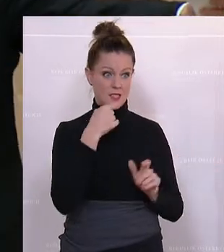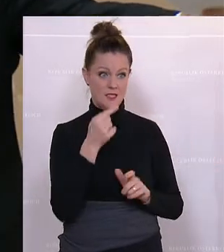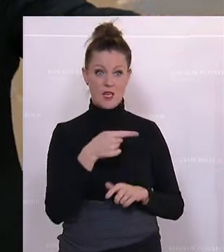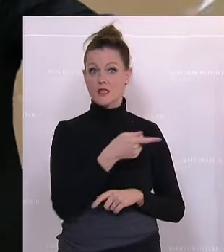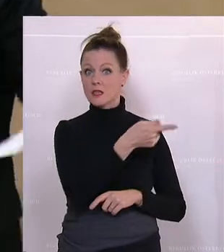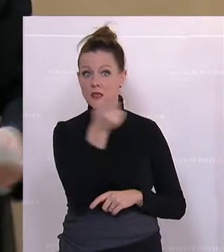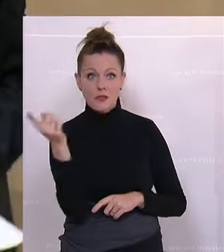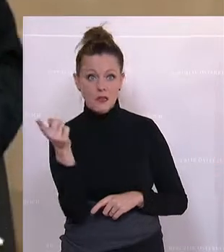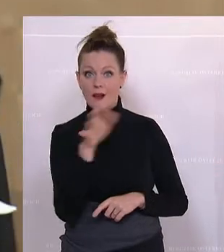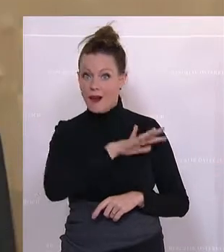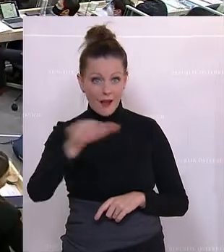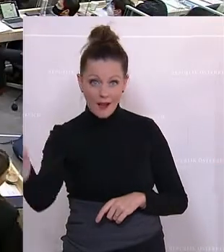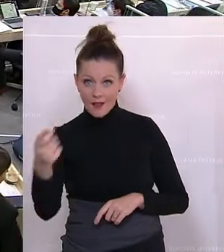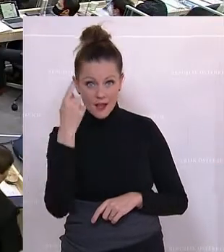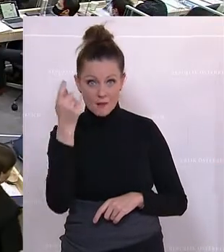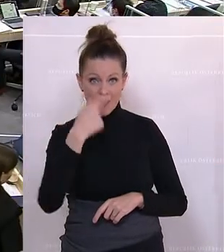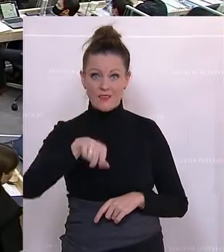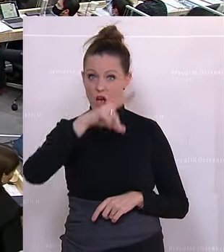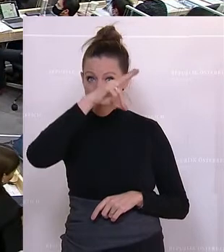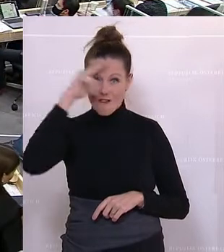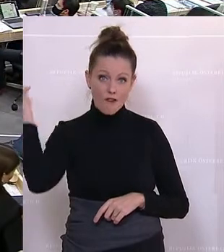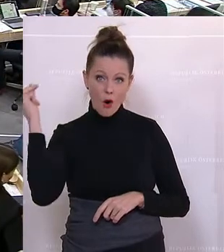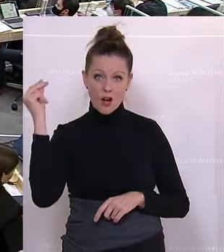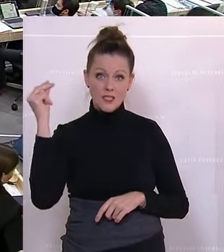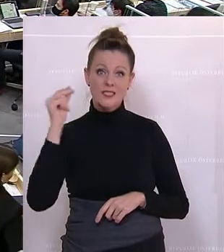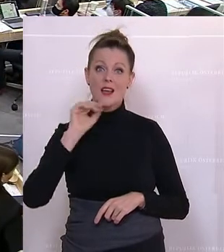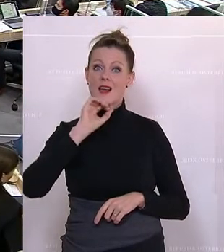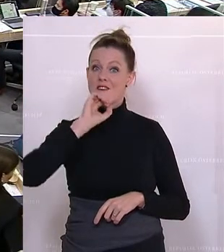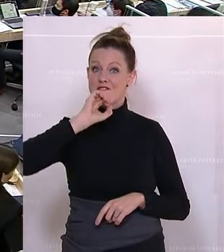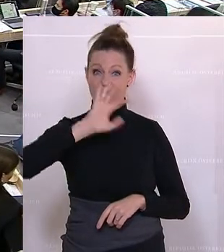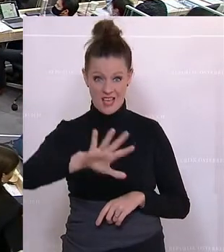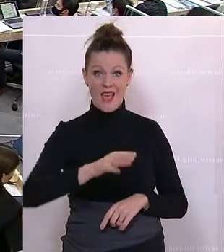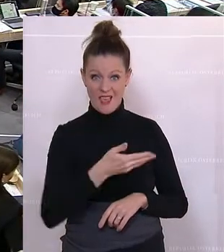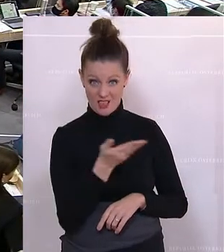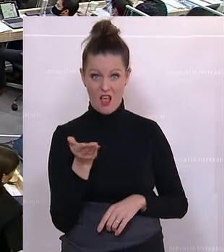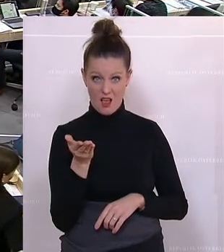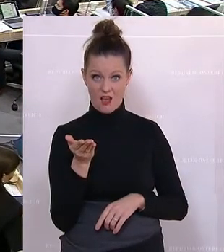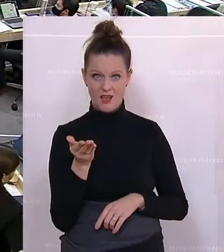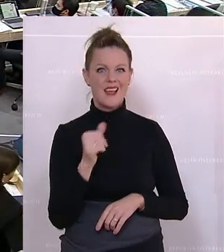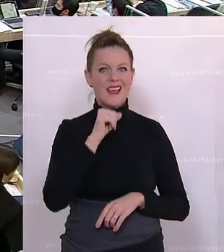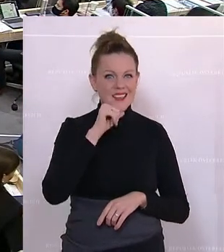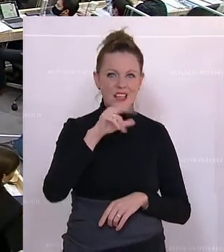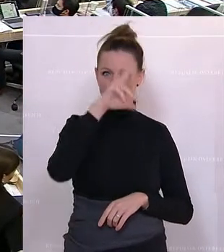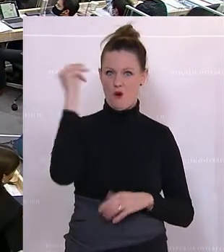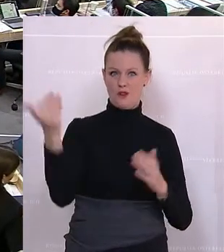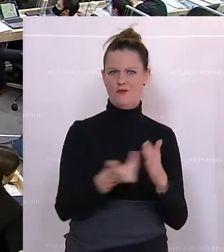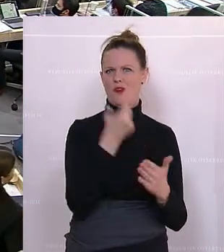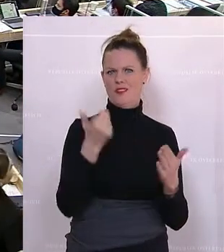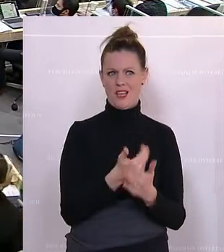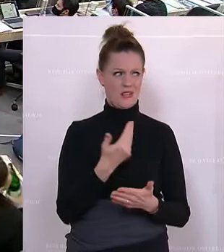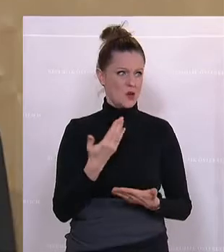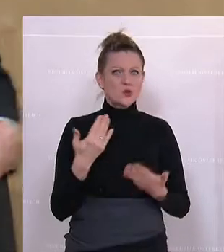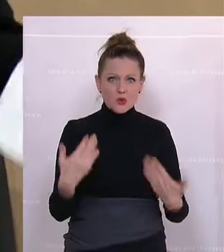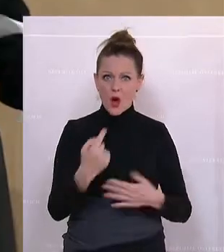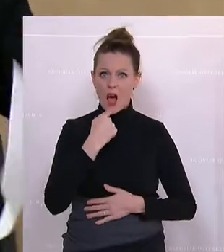allen Kolleginnen und Kollegen, um Volksverräter und nicht um Volksvertreter. Das ist hier gesagt